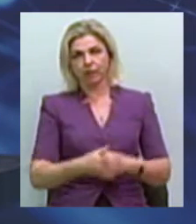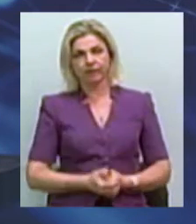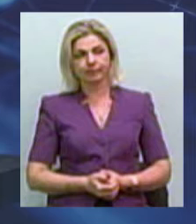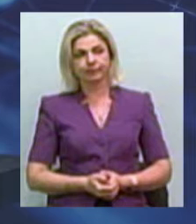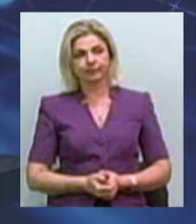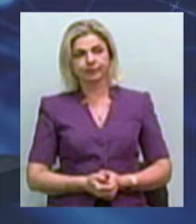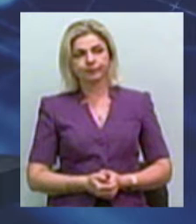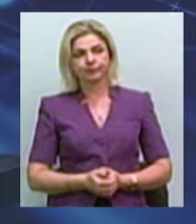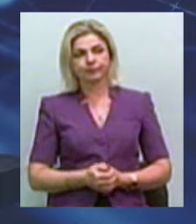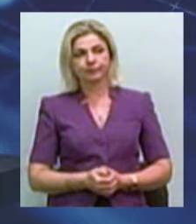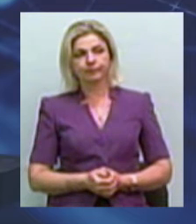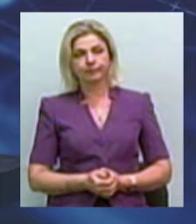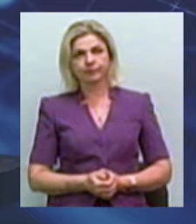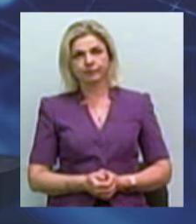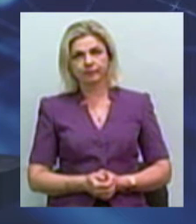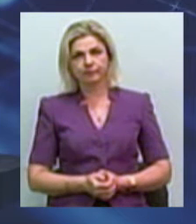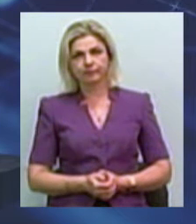Послухаємо її коментар.